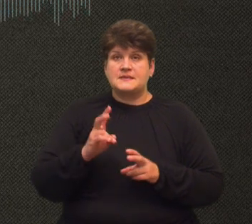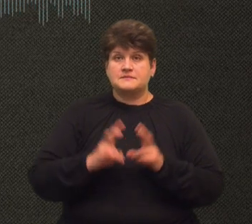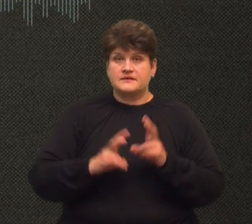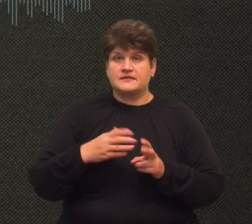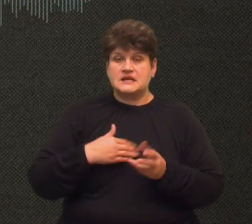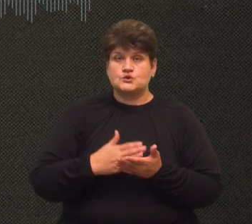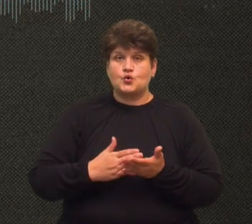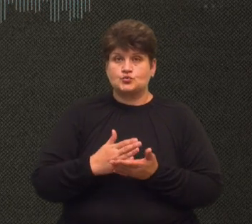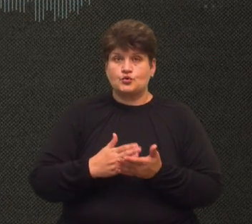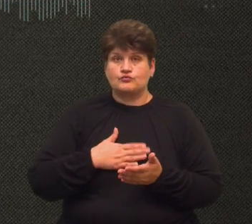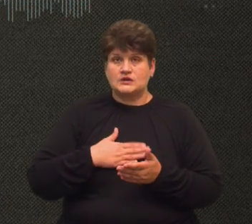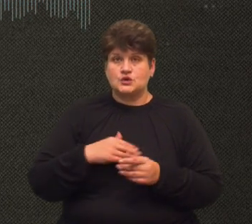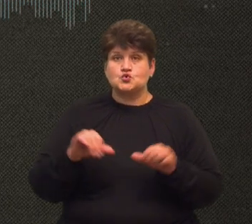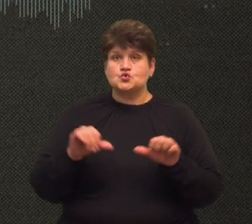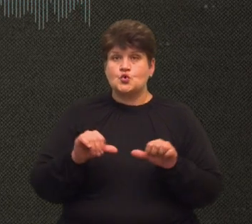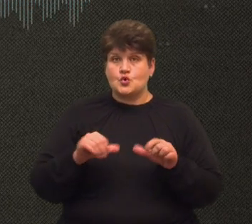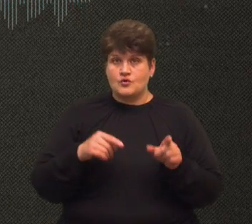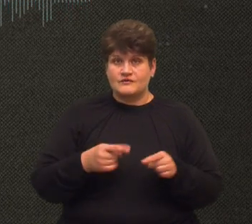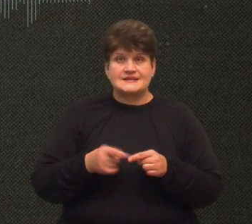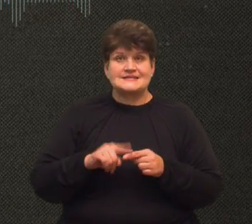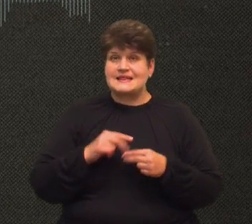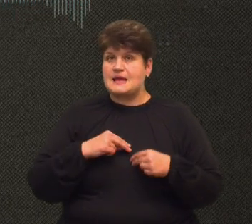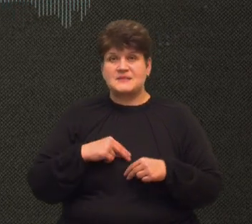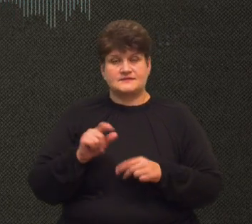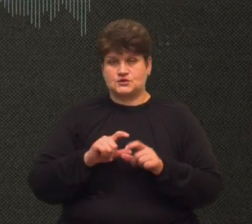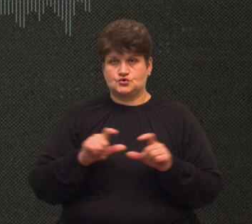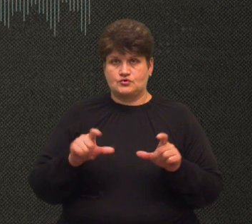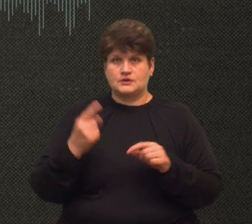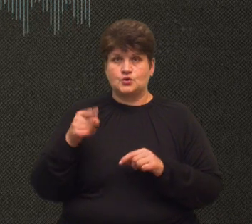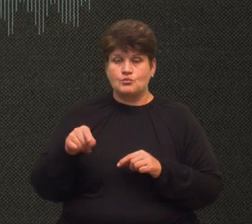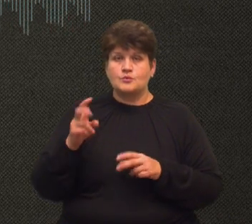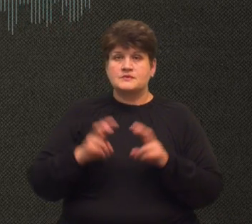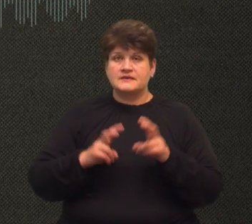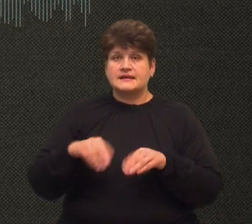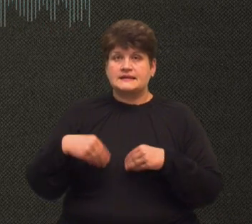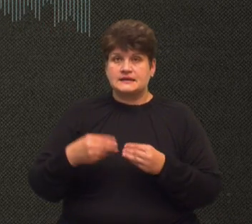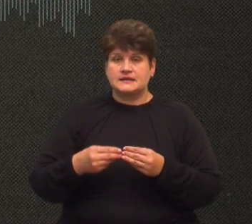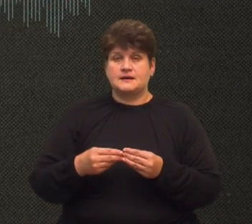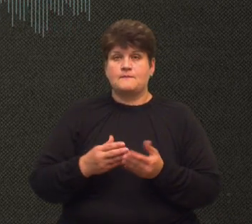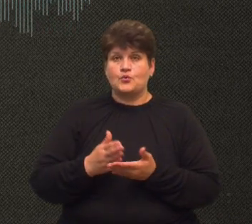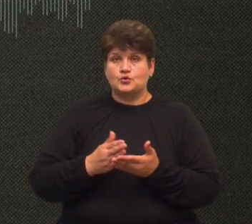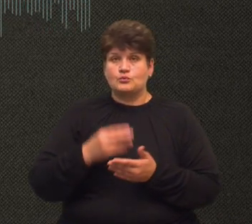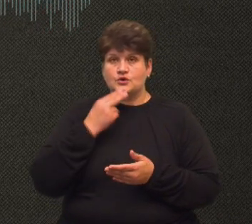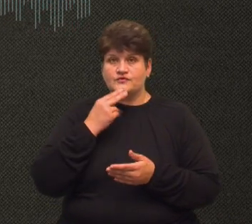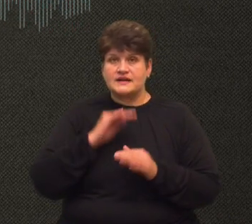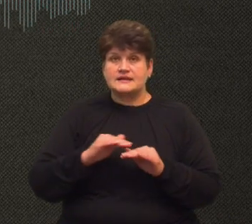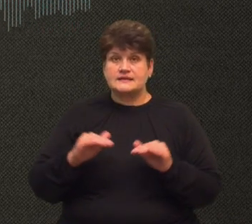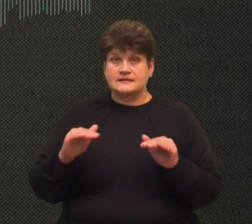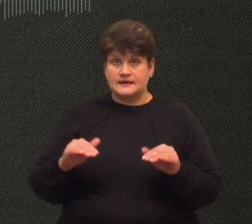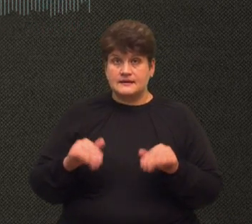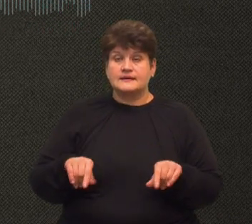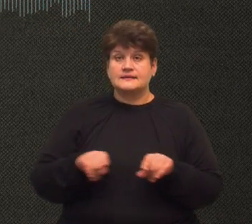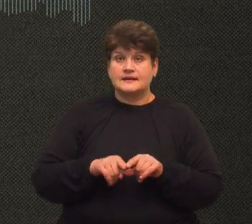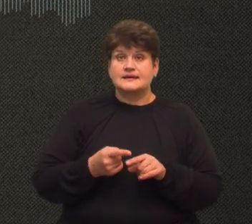обслуговує нашу столову. Тобто це не працівник школи. Одного підприємства, який надає послуги по харчуванні дітей. І так як це